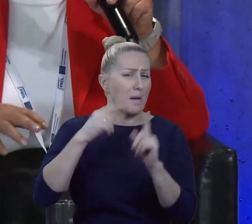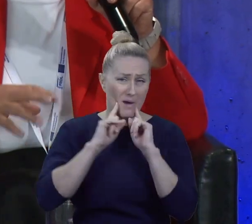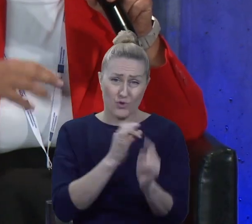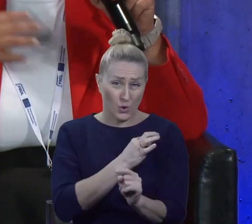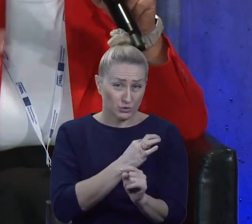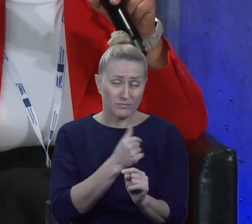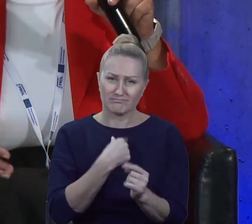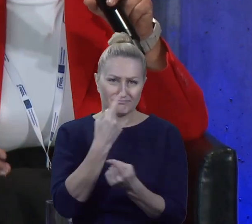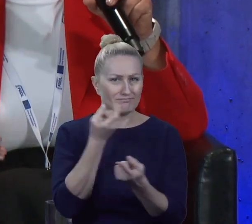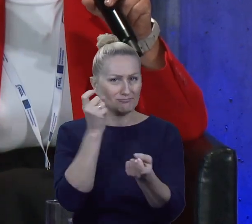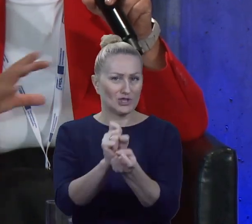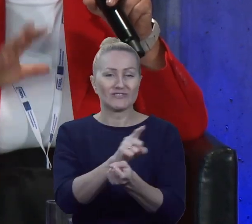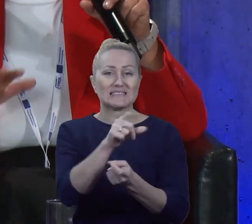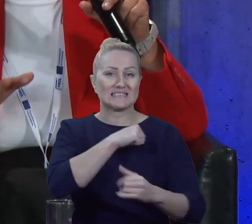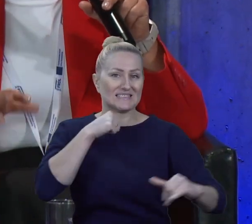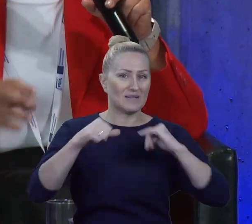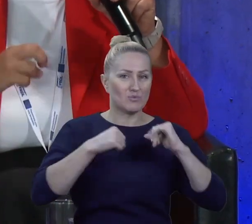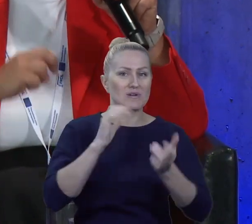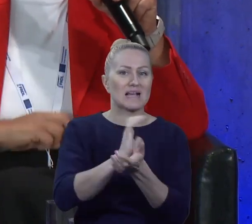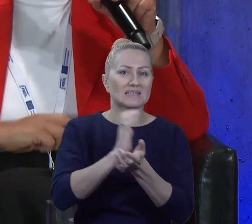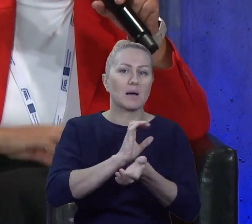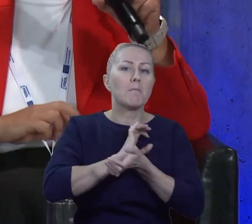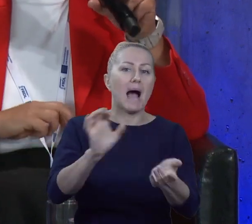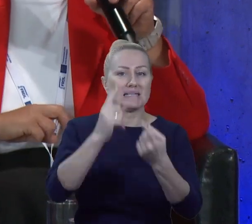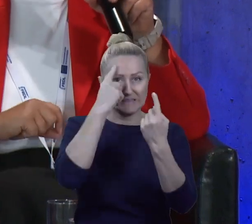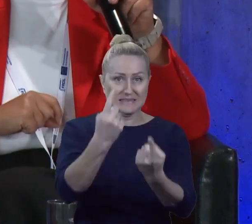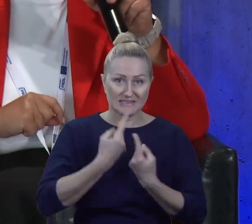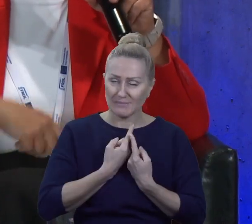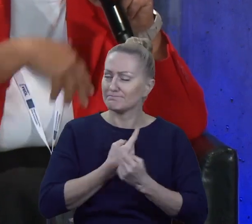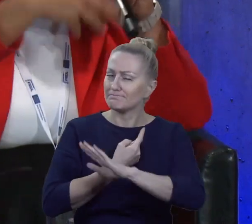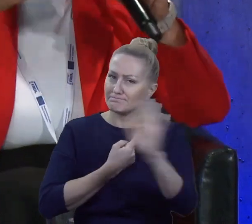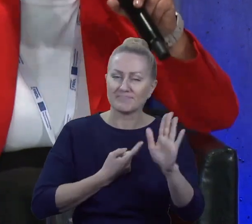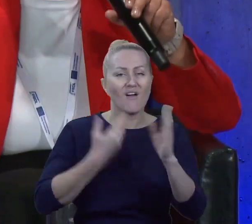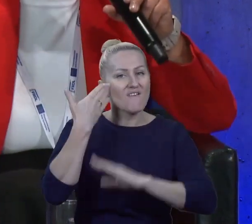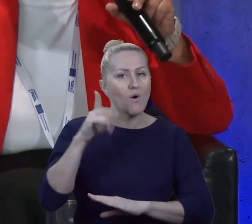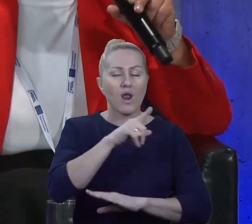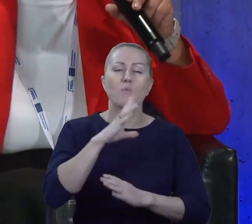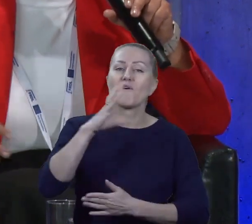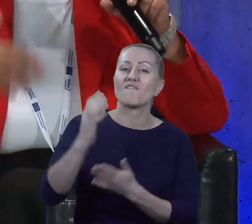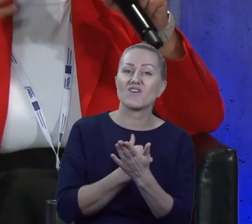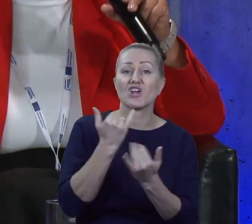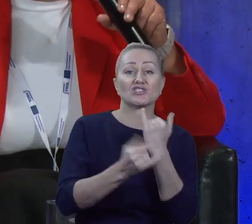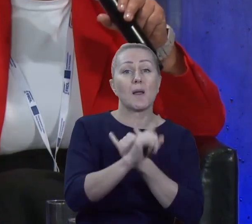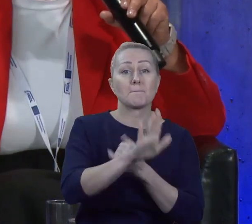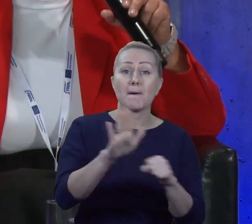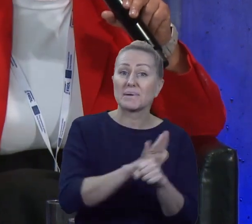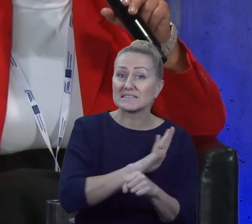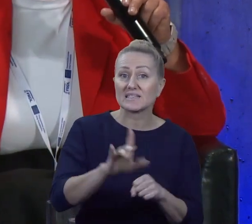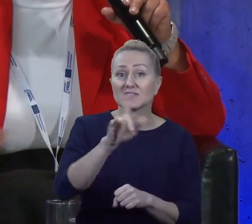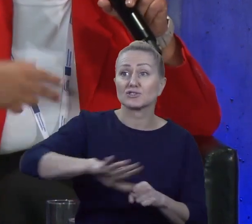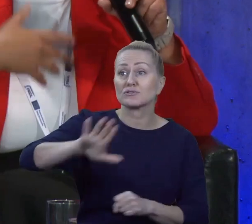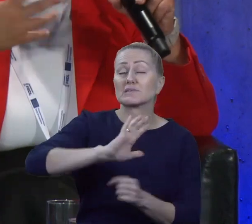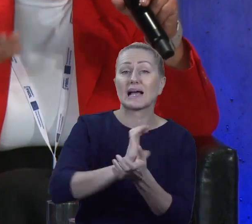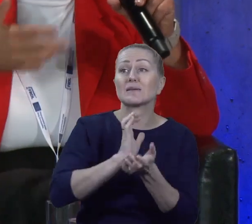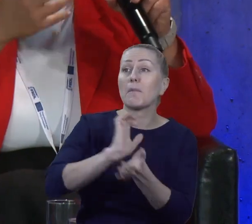aby samorząd wypuszczał taką gazetę samodzielnie. Wolałabym, żeby korzystał jednak, jeśli ma taki lokalny biznes, który prowadzi tego rodzaju